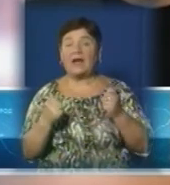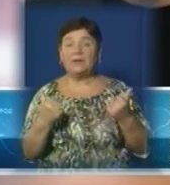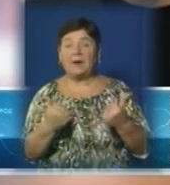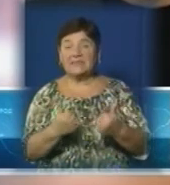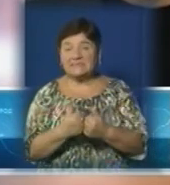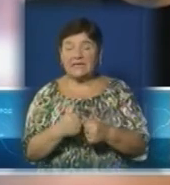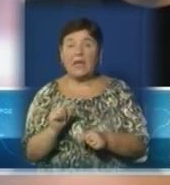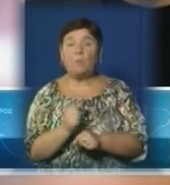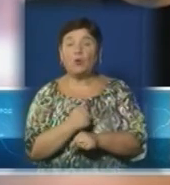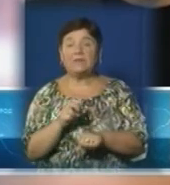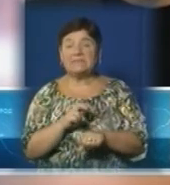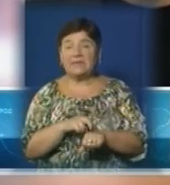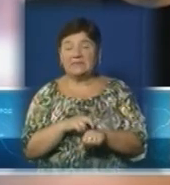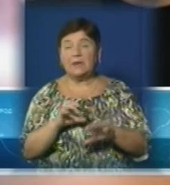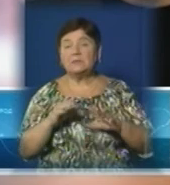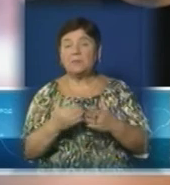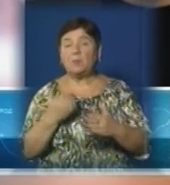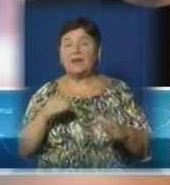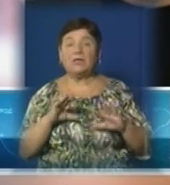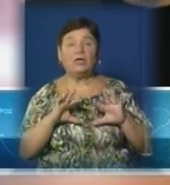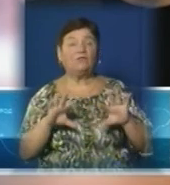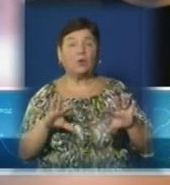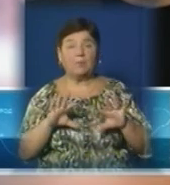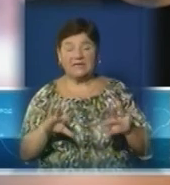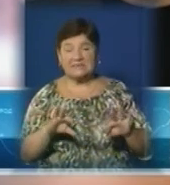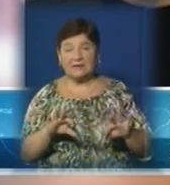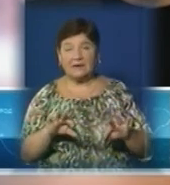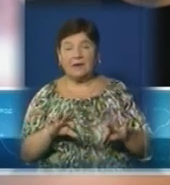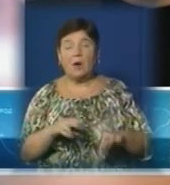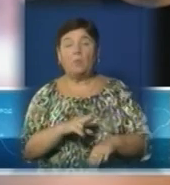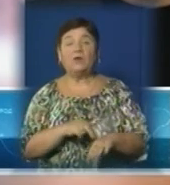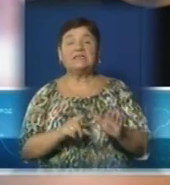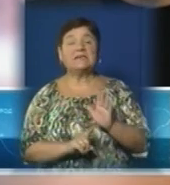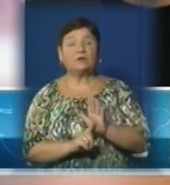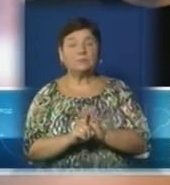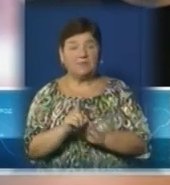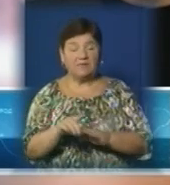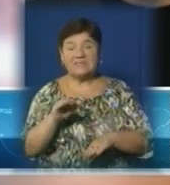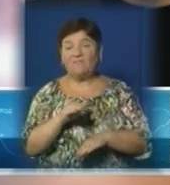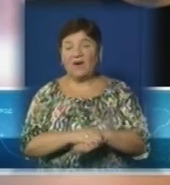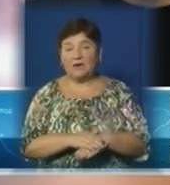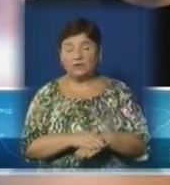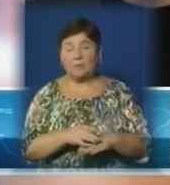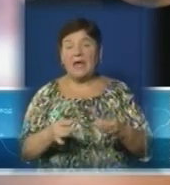борються лікарі. За попередньою інформацією, водій був твердений. Поліція розпочала за даним фактом кримінальне провадження.